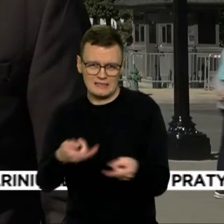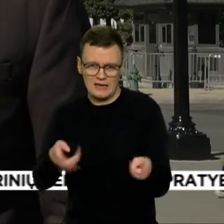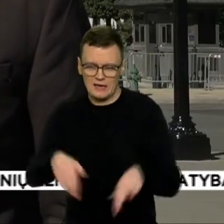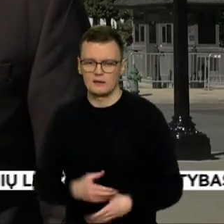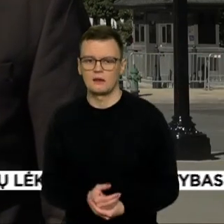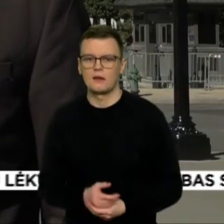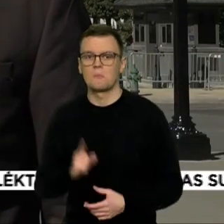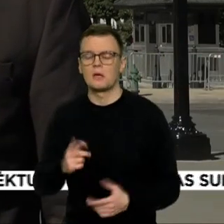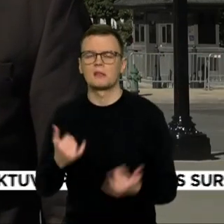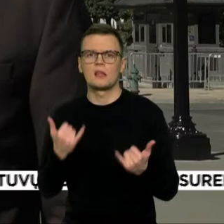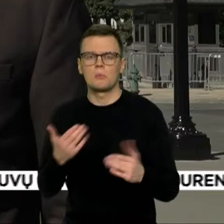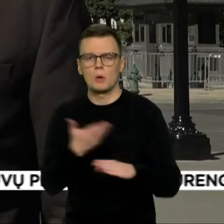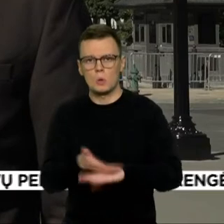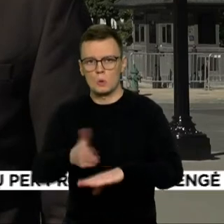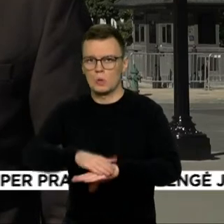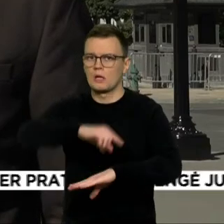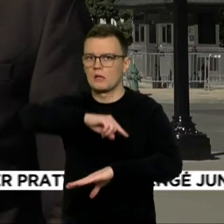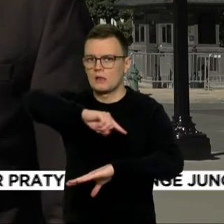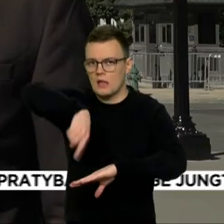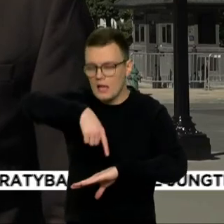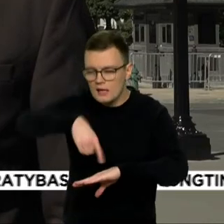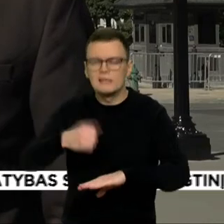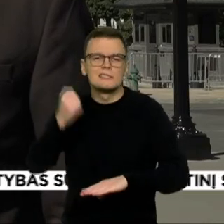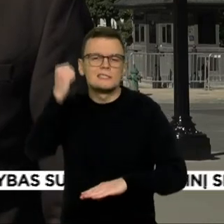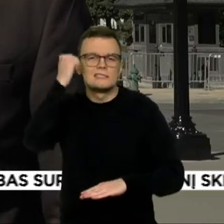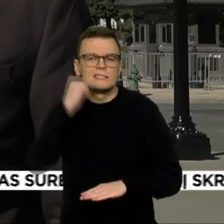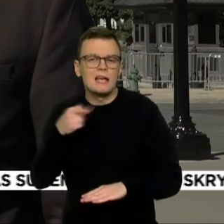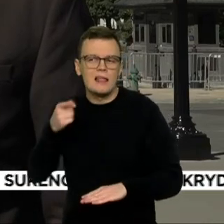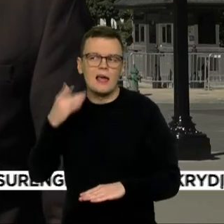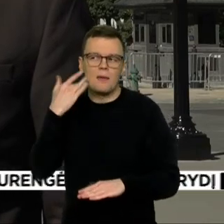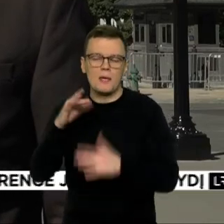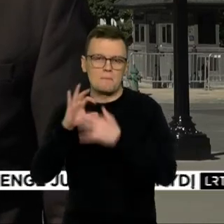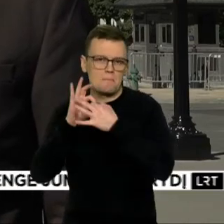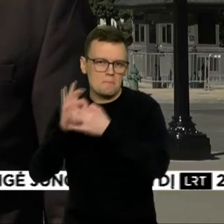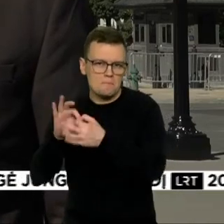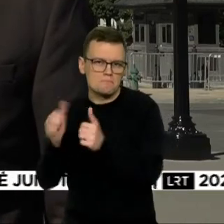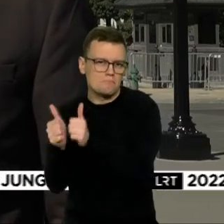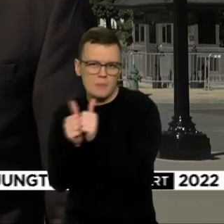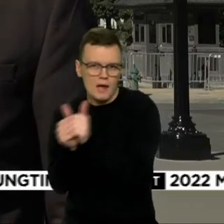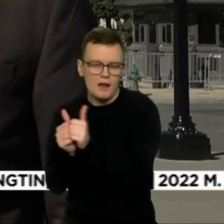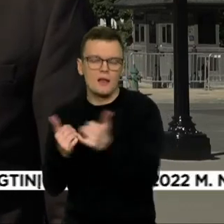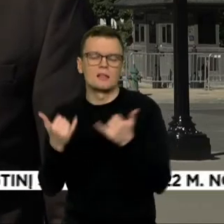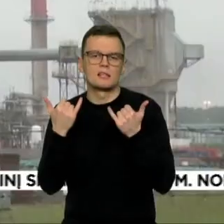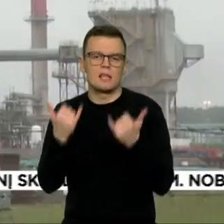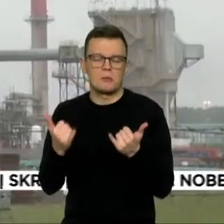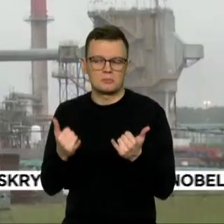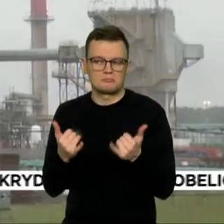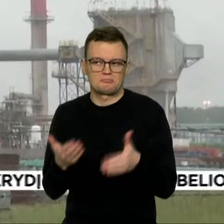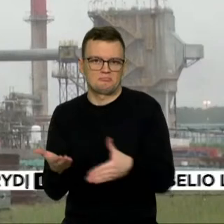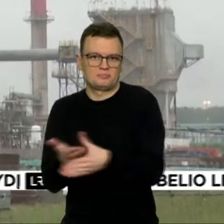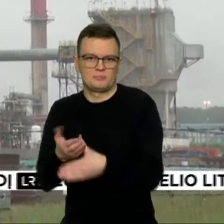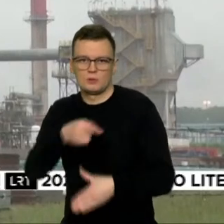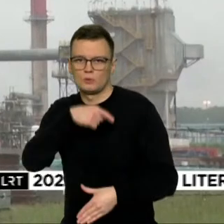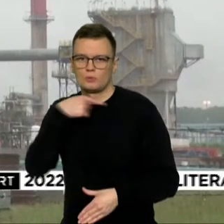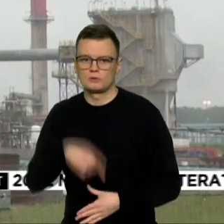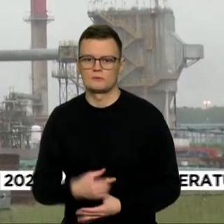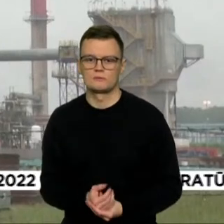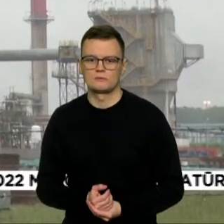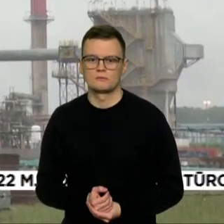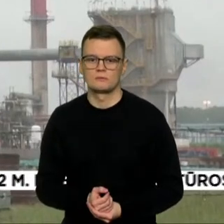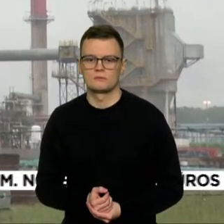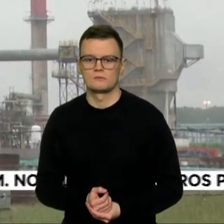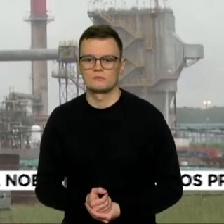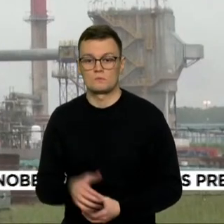kritiniu momentu sena Junktinio Amerikos valstijų partnerė Saudo Arabija stojo į Rusijos pusę. Gavybą susitarta